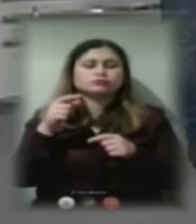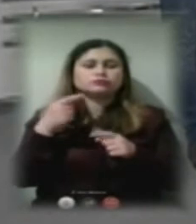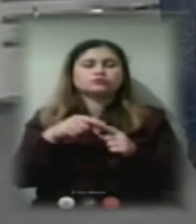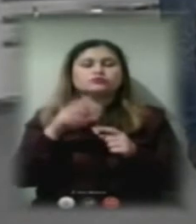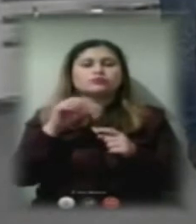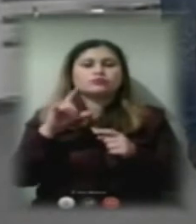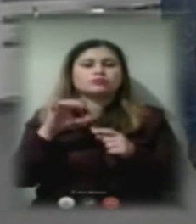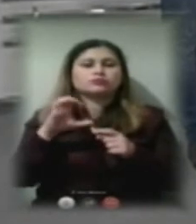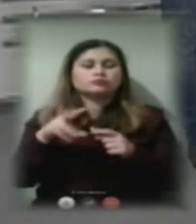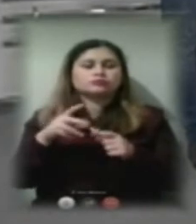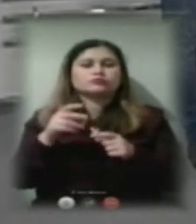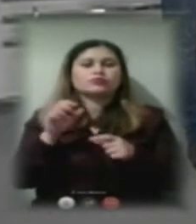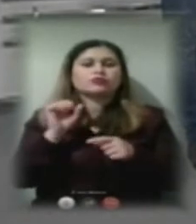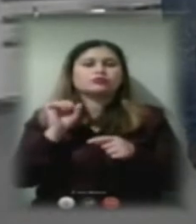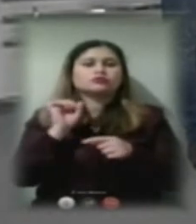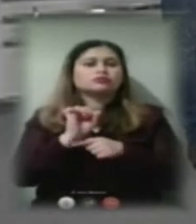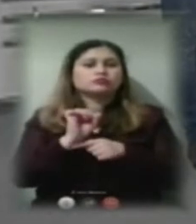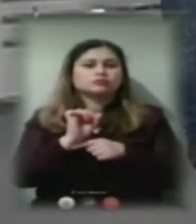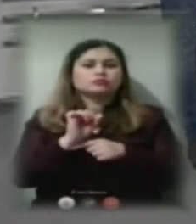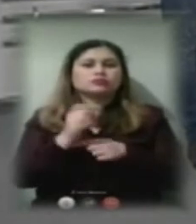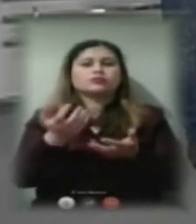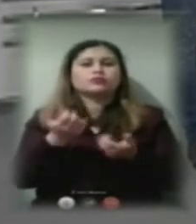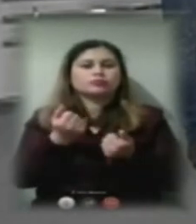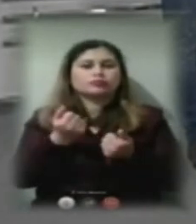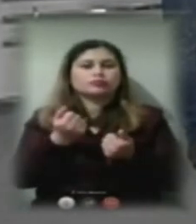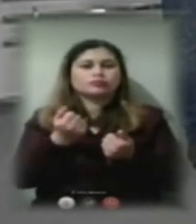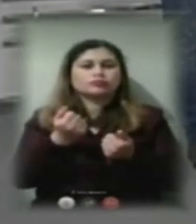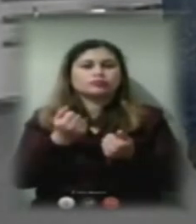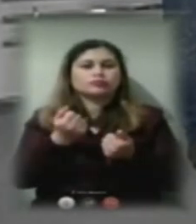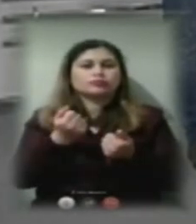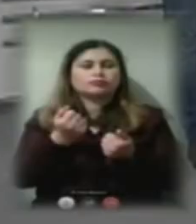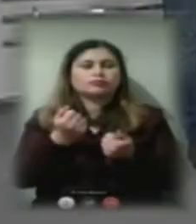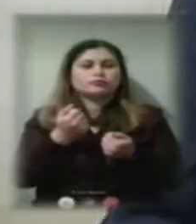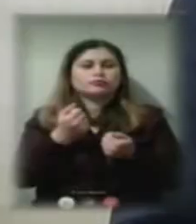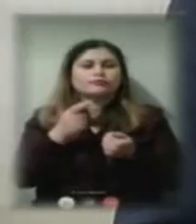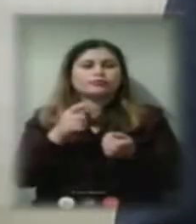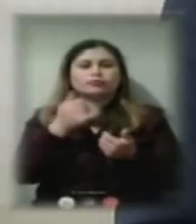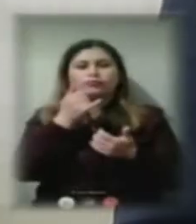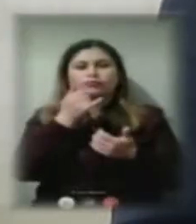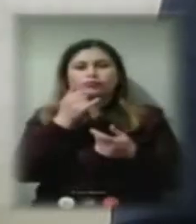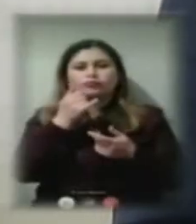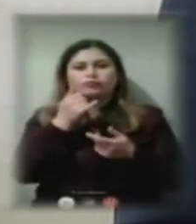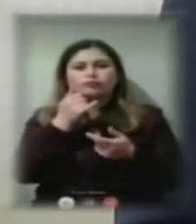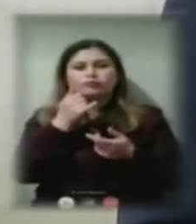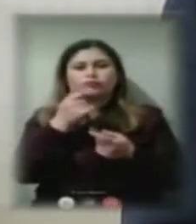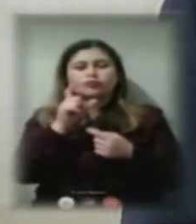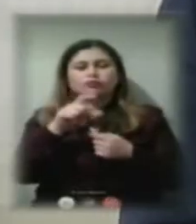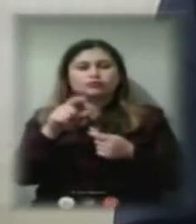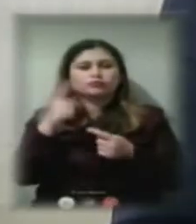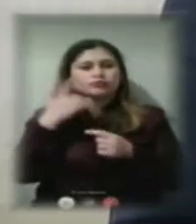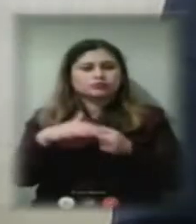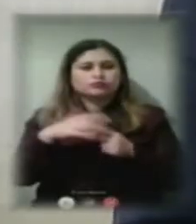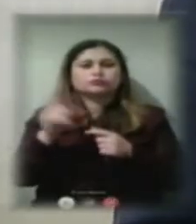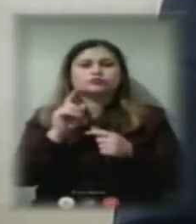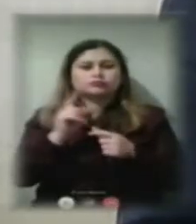заставити приймати, не приймати теплоносій, він такий, ну люди повинні розуміти, що є